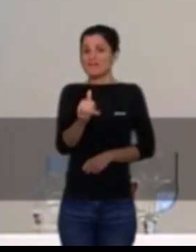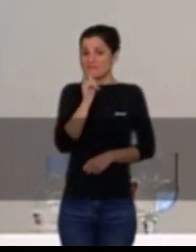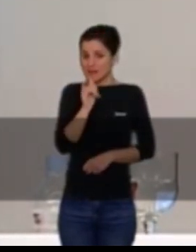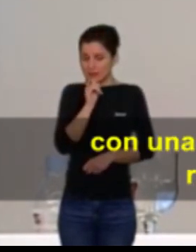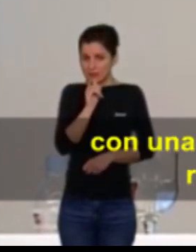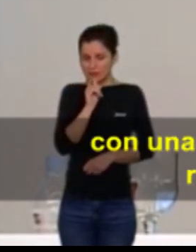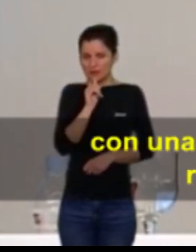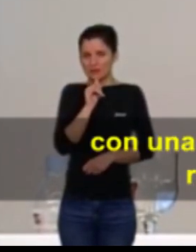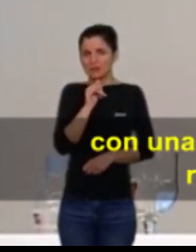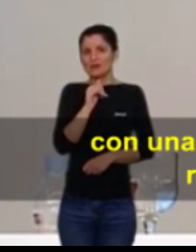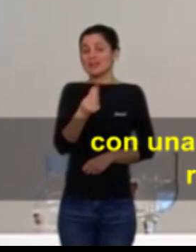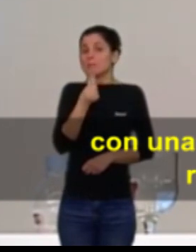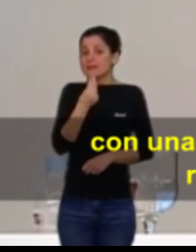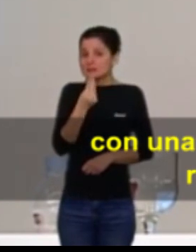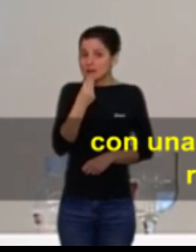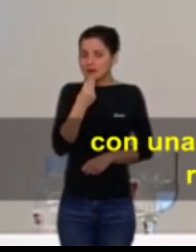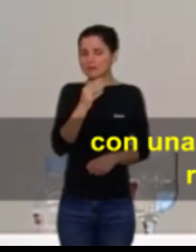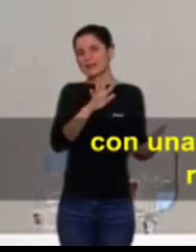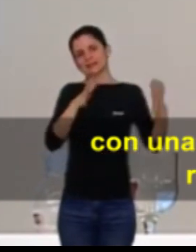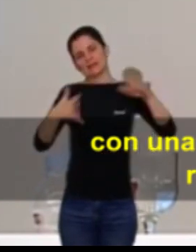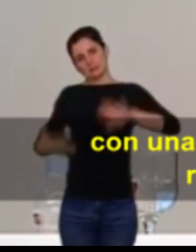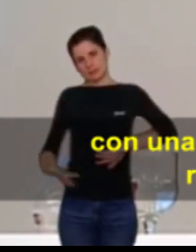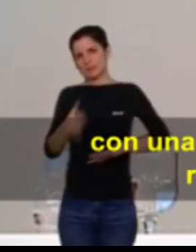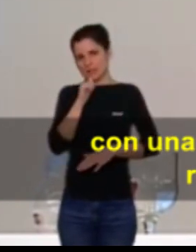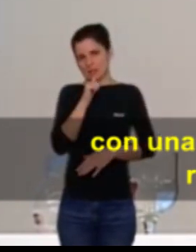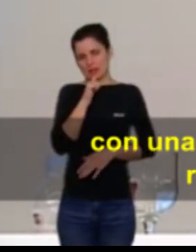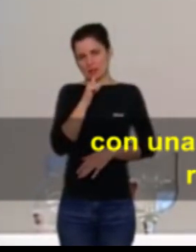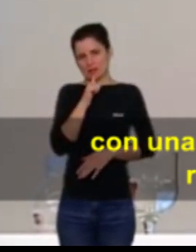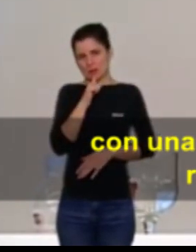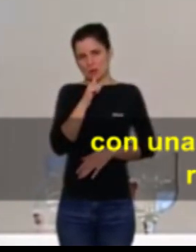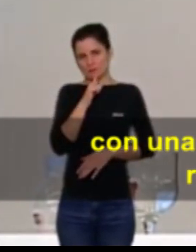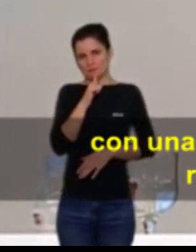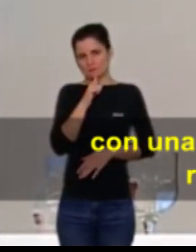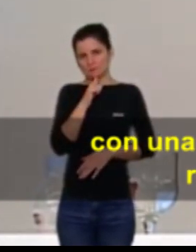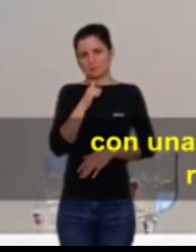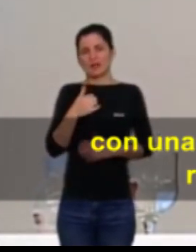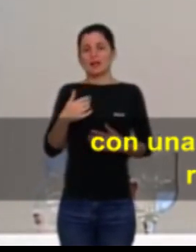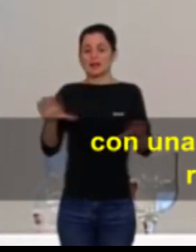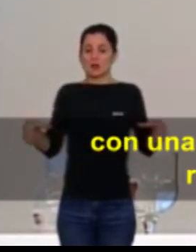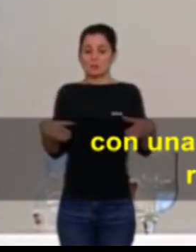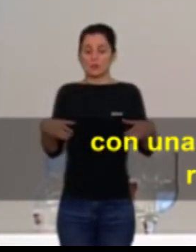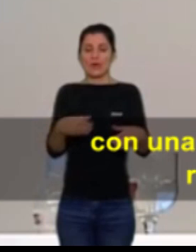trasbassament. En una gestió de l'aigua que fa la comunitat de regants